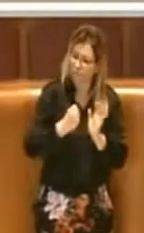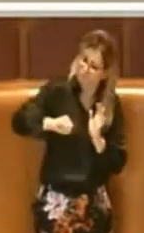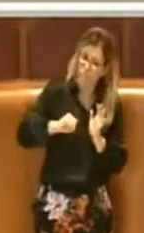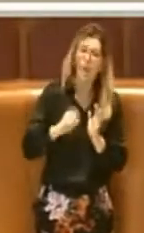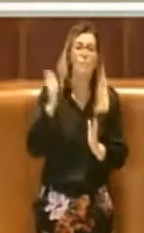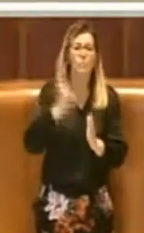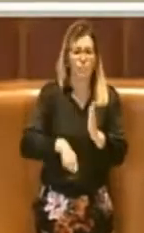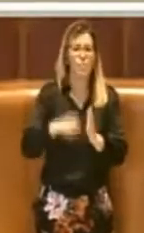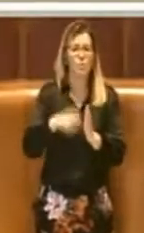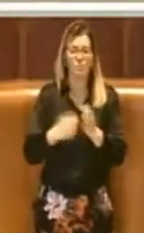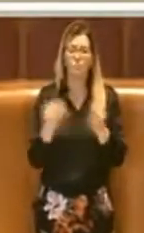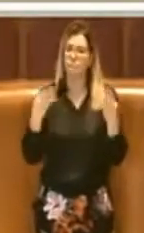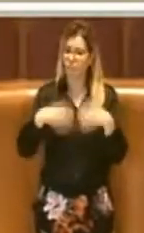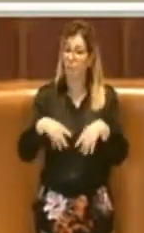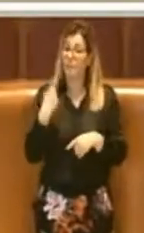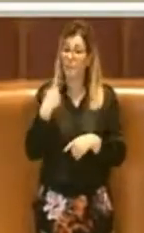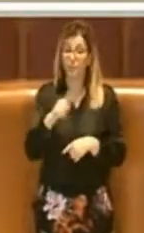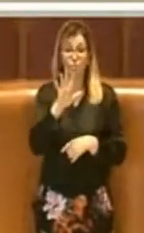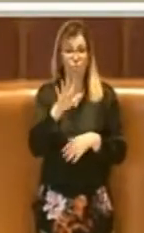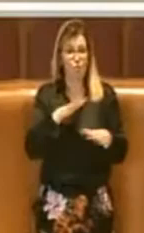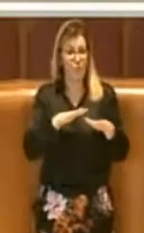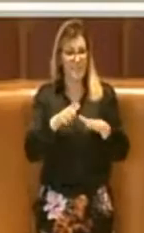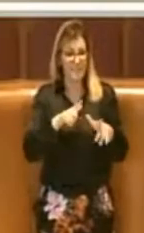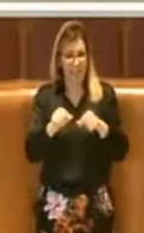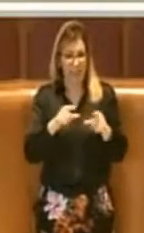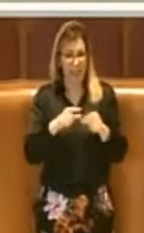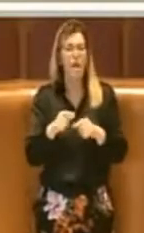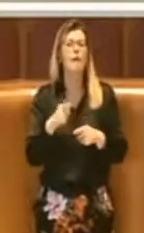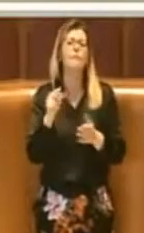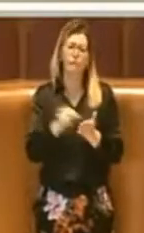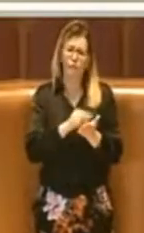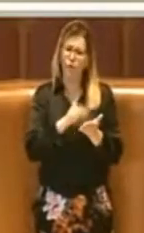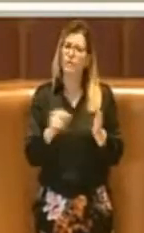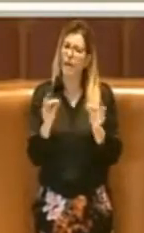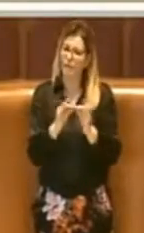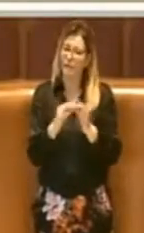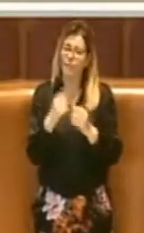il Movimento 5 Stelle voterà a favore di questo emendamento. Grazie.